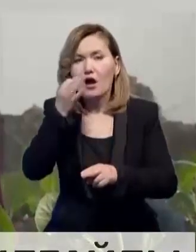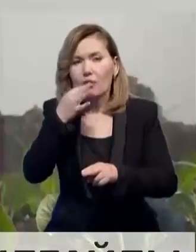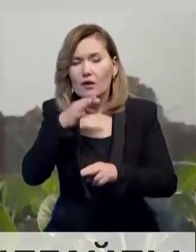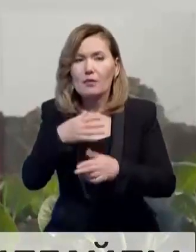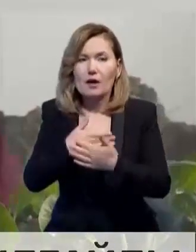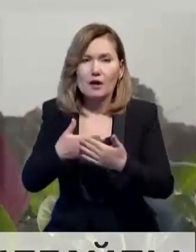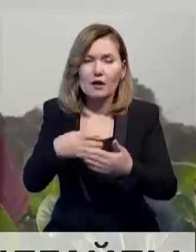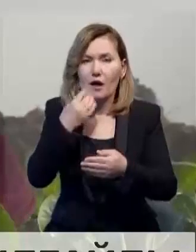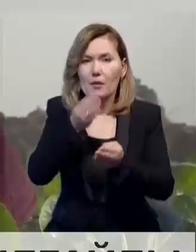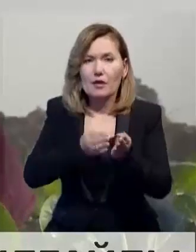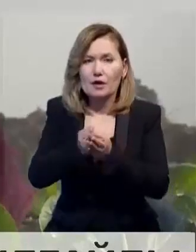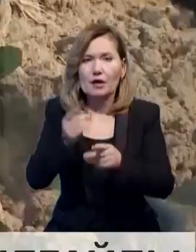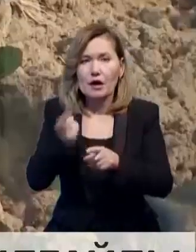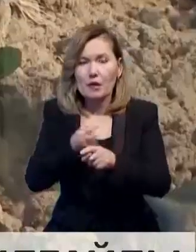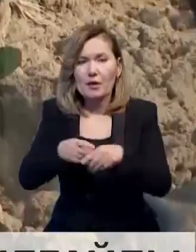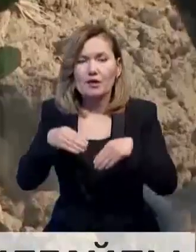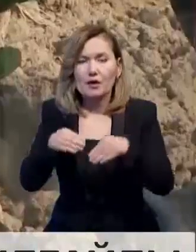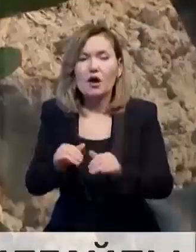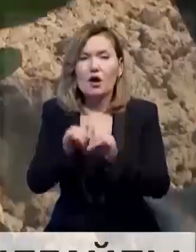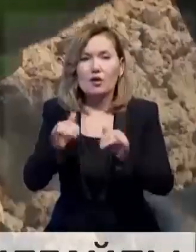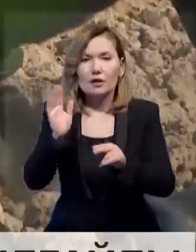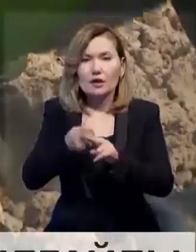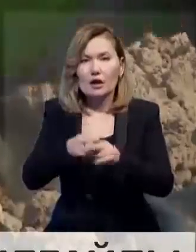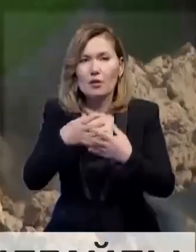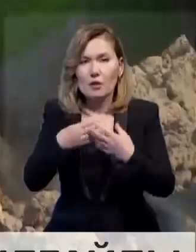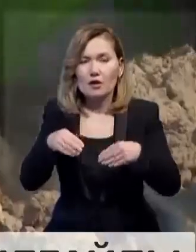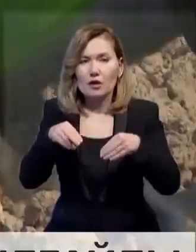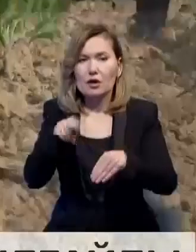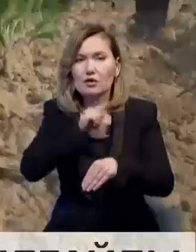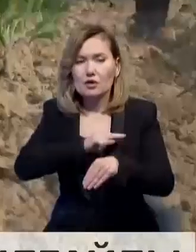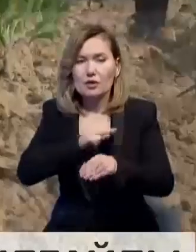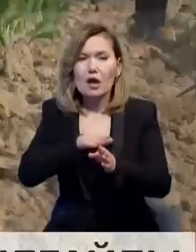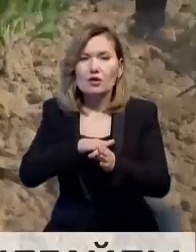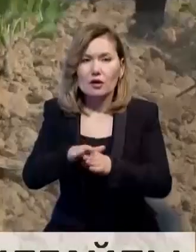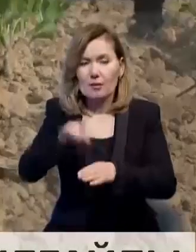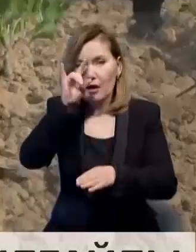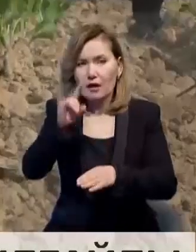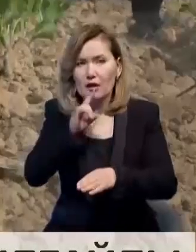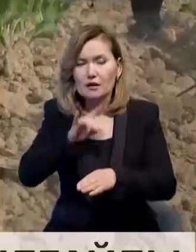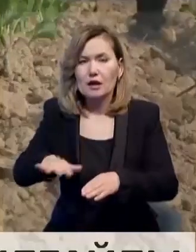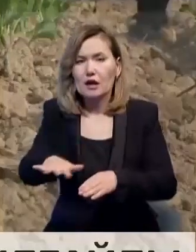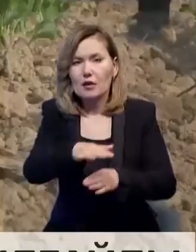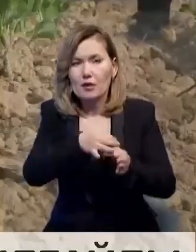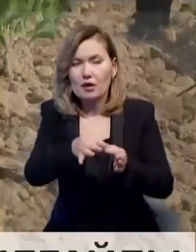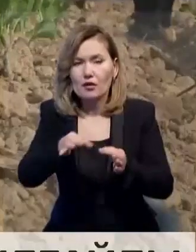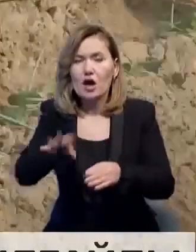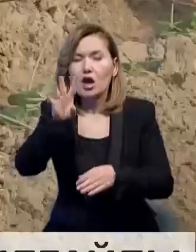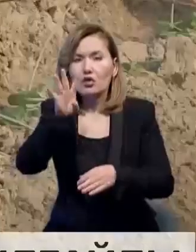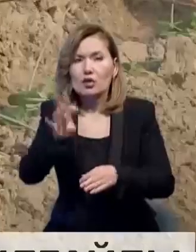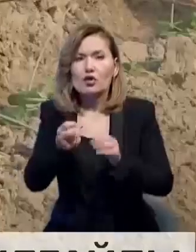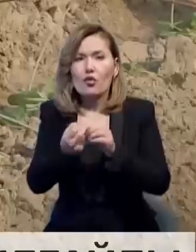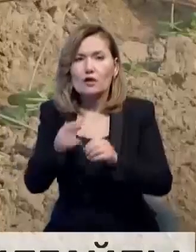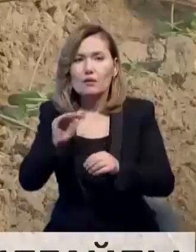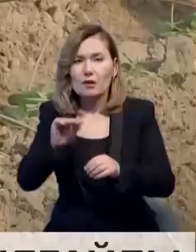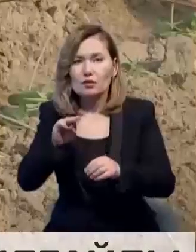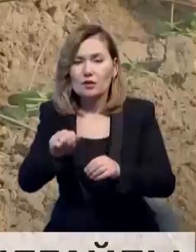көк өніс, бақша мен карто бегістіктерде олғайад. Көктемгі егістік жұмыстарын жүргізуге ел өңірлеріне 413